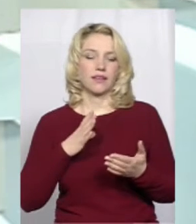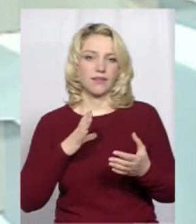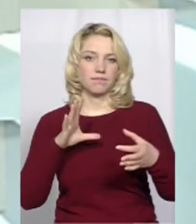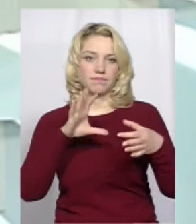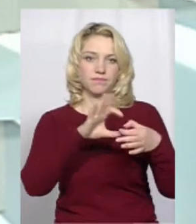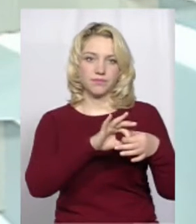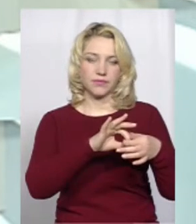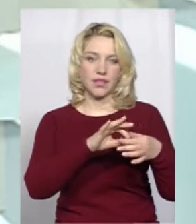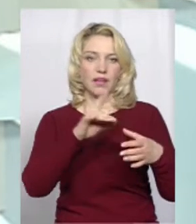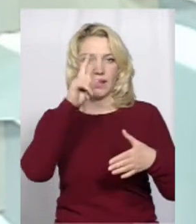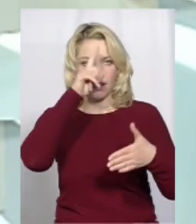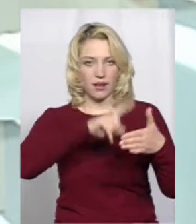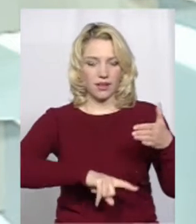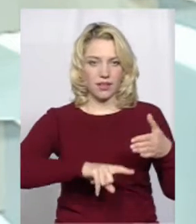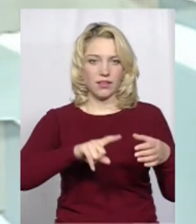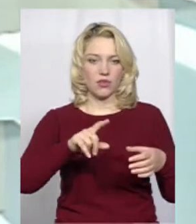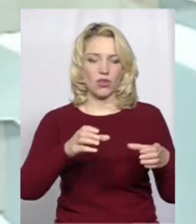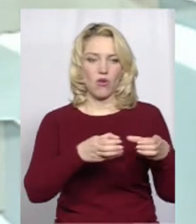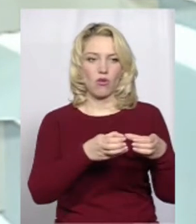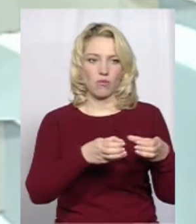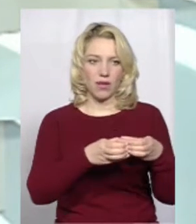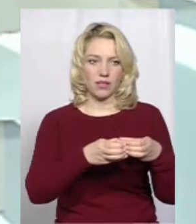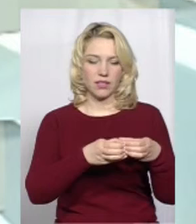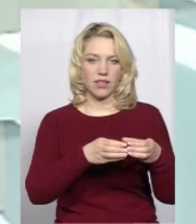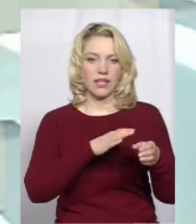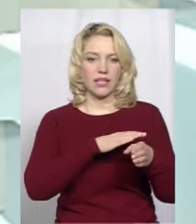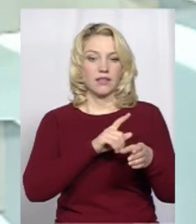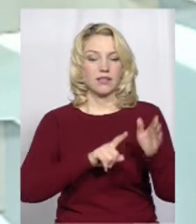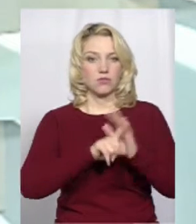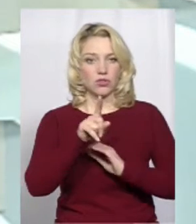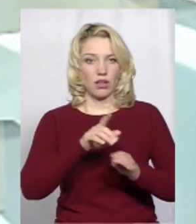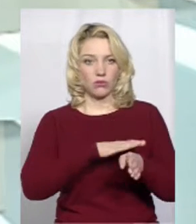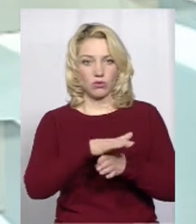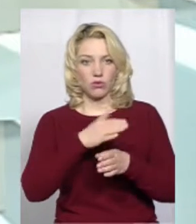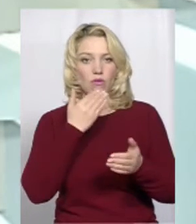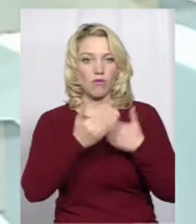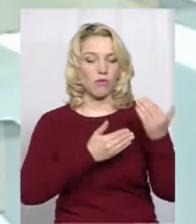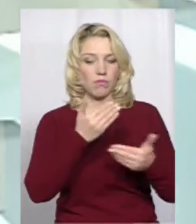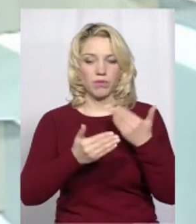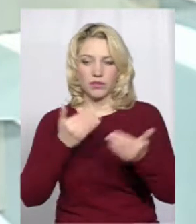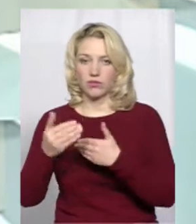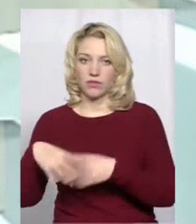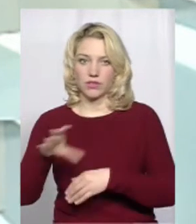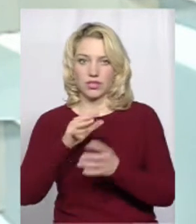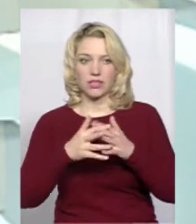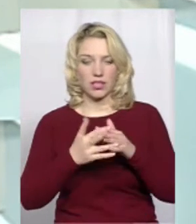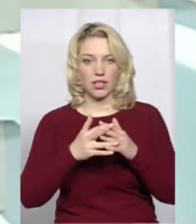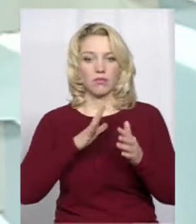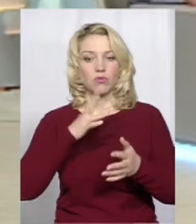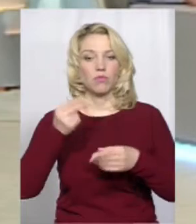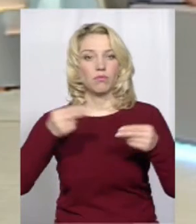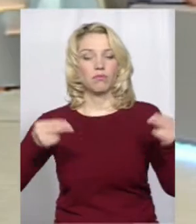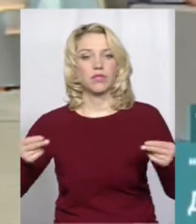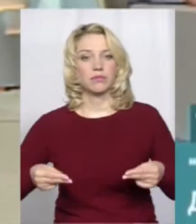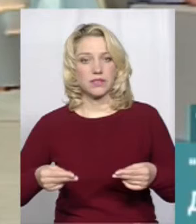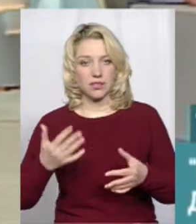до релігійної громади, звершили опитування по всьому селі, ходили, збирали підписи,